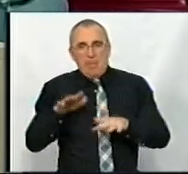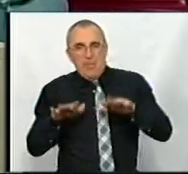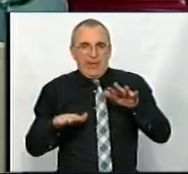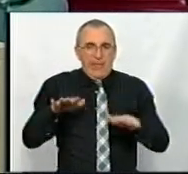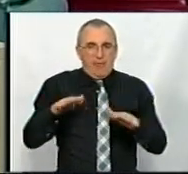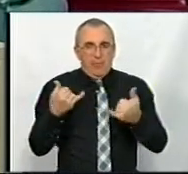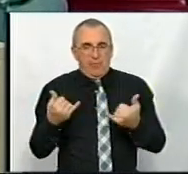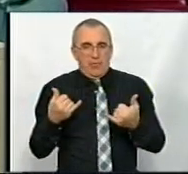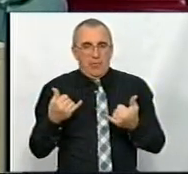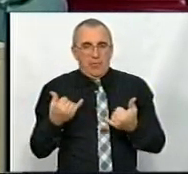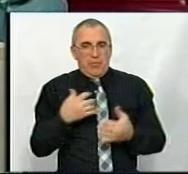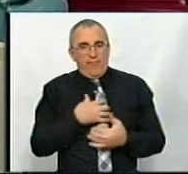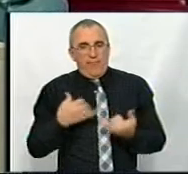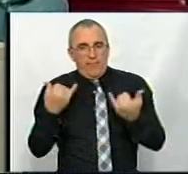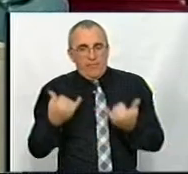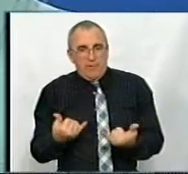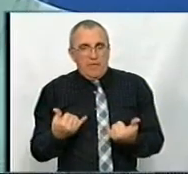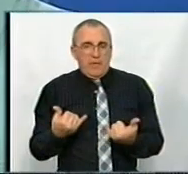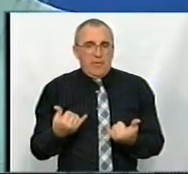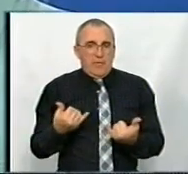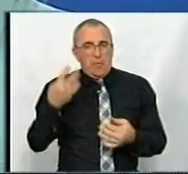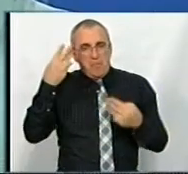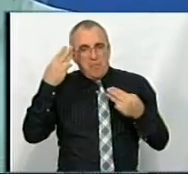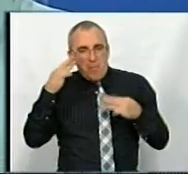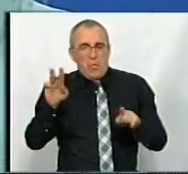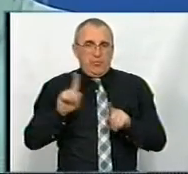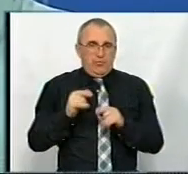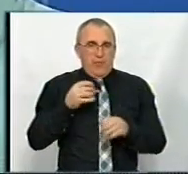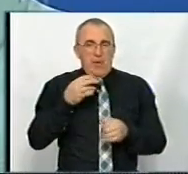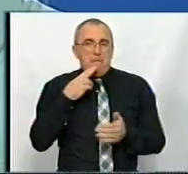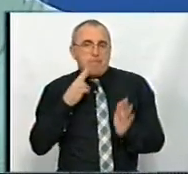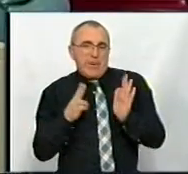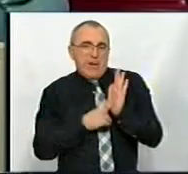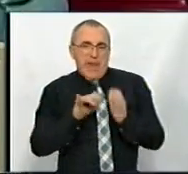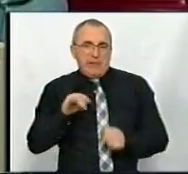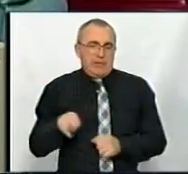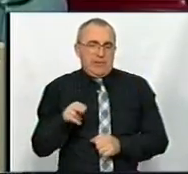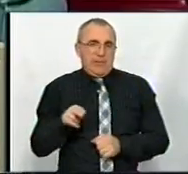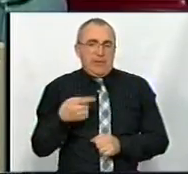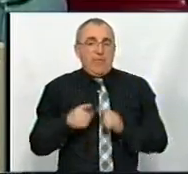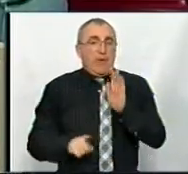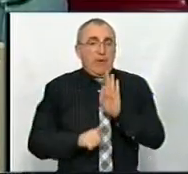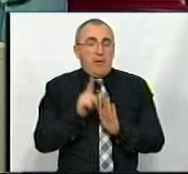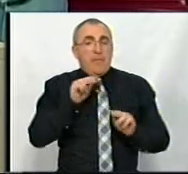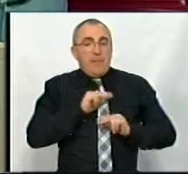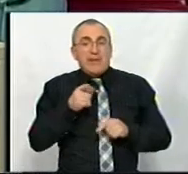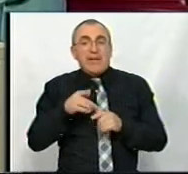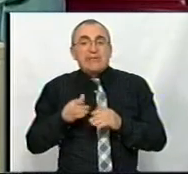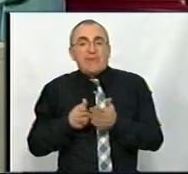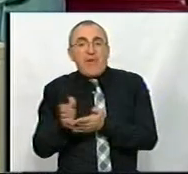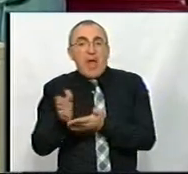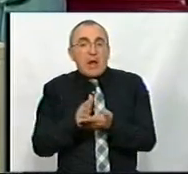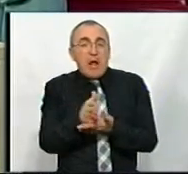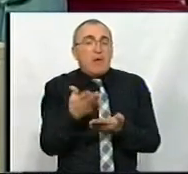Зараз актуальні одні спеціальності, Перебренене, як зараз модно говорити. Перебренене, це трошки інше. Я маю на увазі, вони починали працювати в тих сферах, які